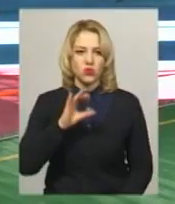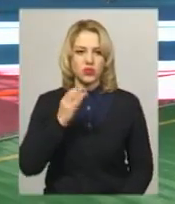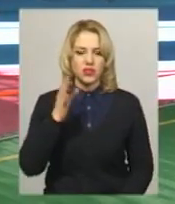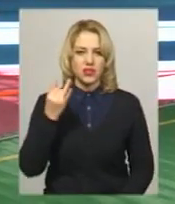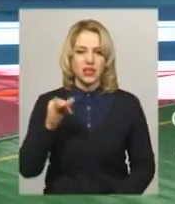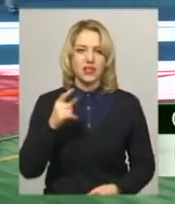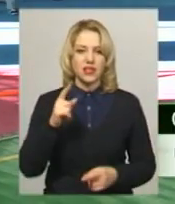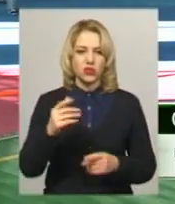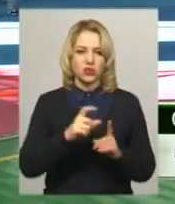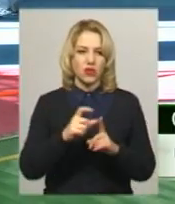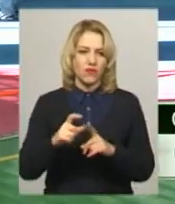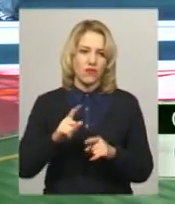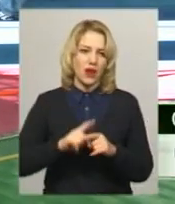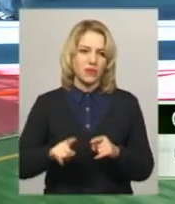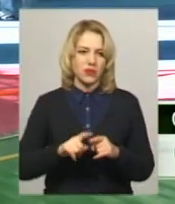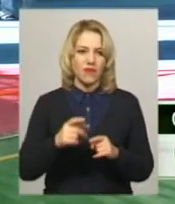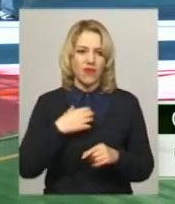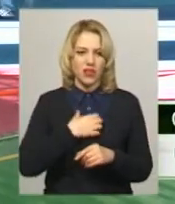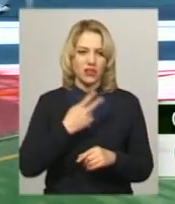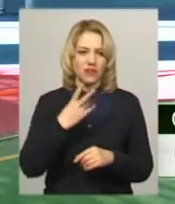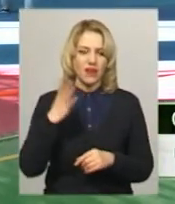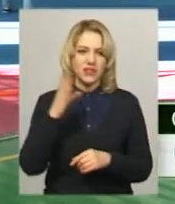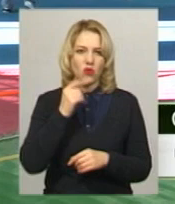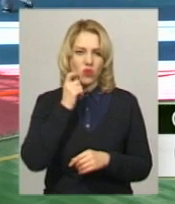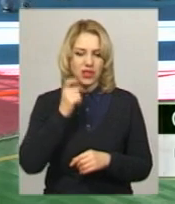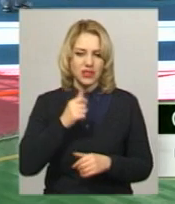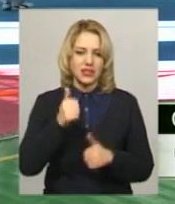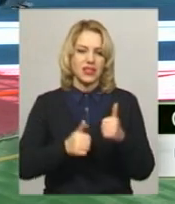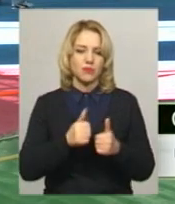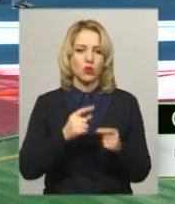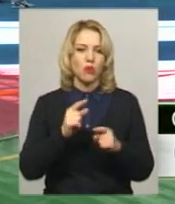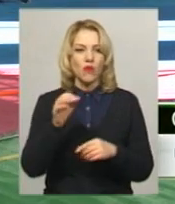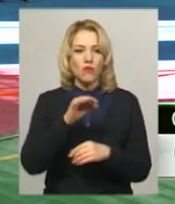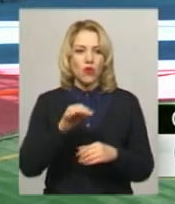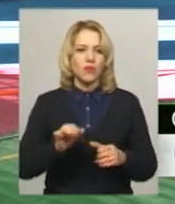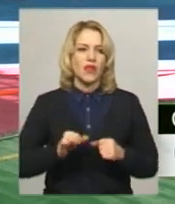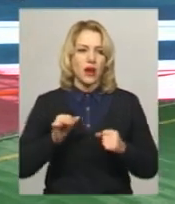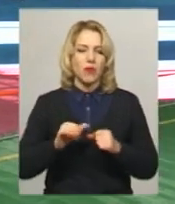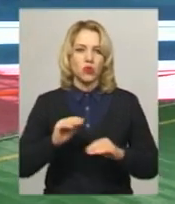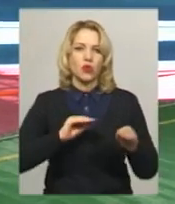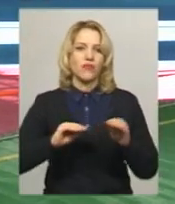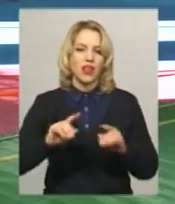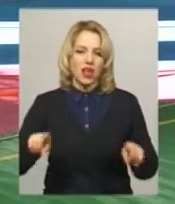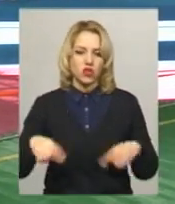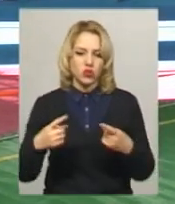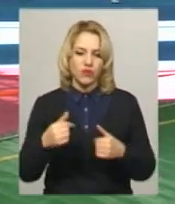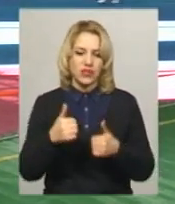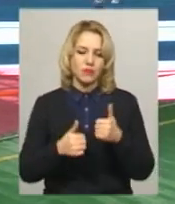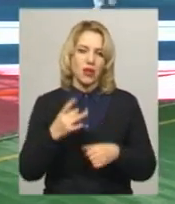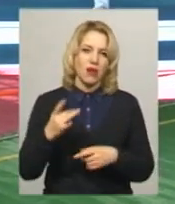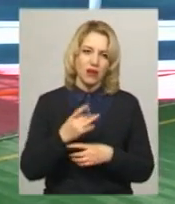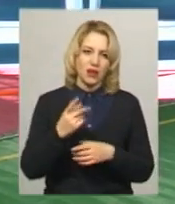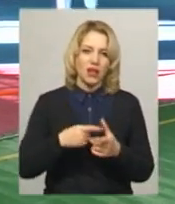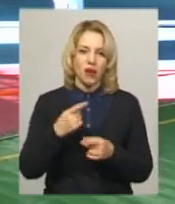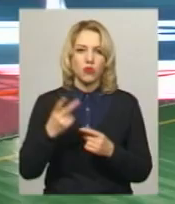словами, невдовзі фіквандистів два важливих всеукраїнських змагання. Тобто в області намагаються влаштовувати змагання раз або двічі на місяць,